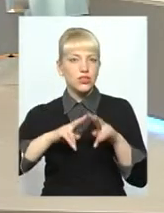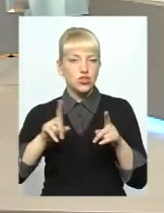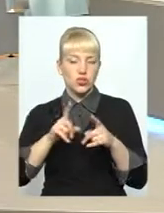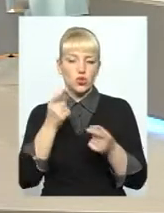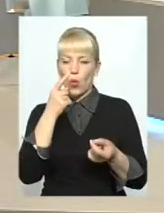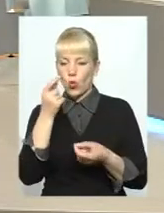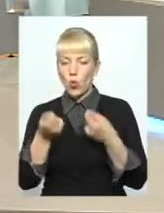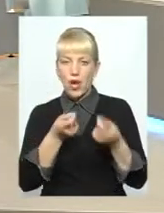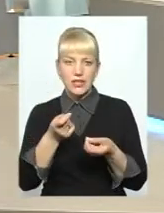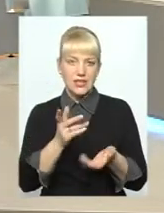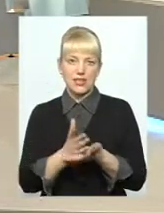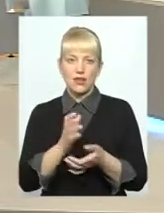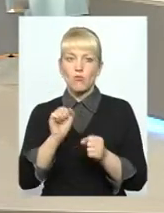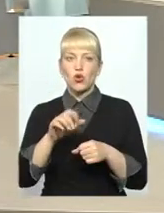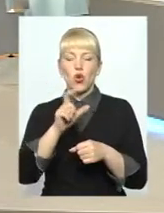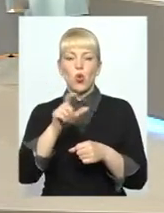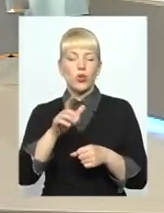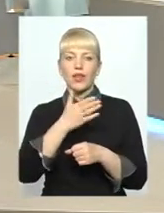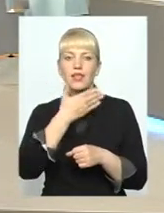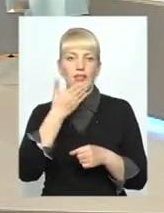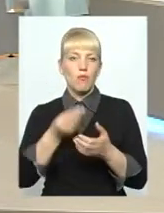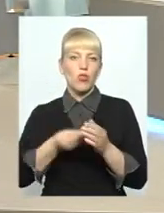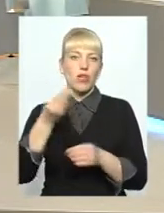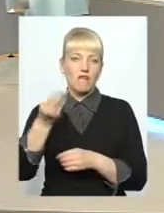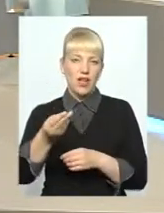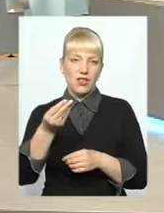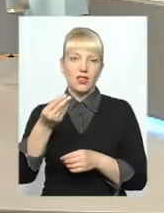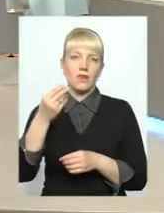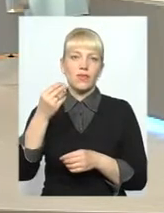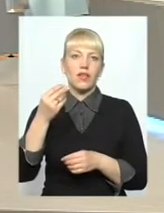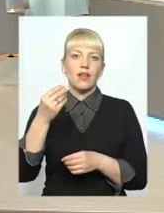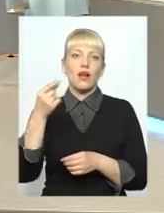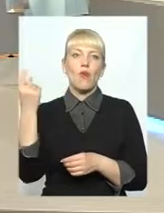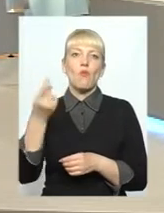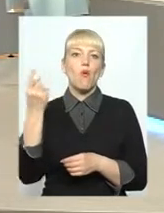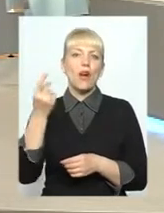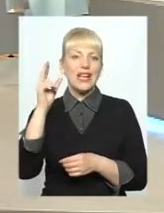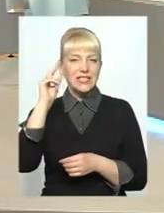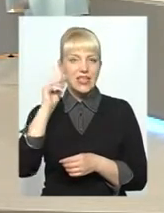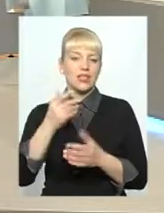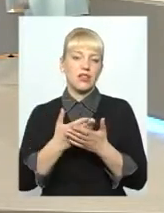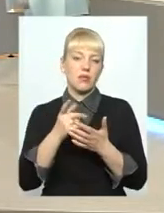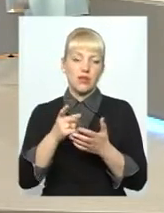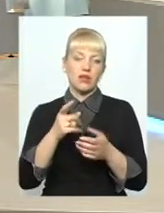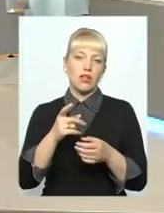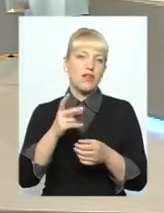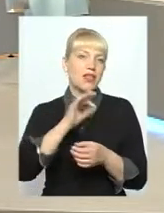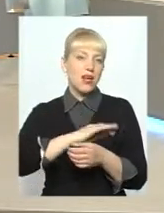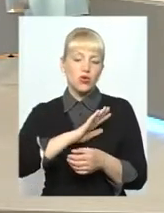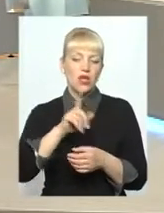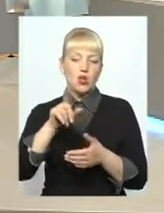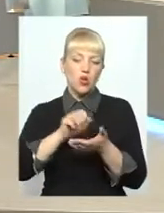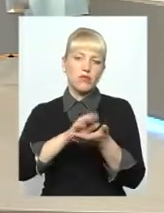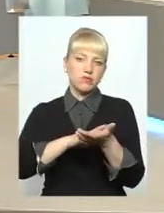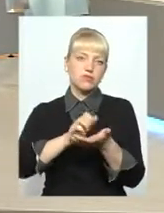теж не виключено, що люди не подавали показники, їм нарахувалися, наприклад, не користувалися газом, але їм нарахувалися якісь